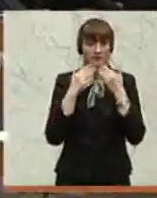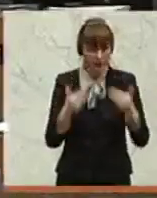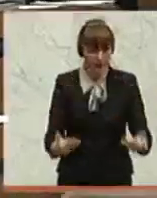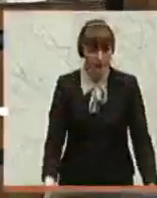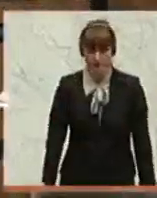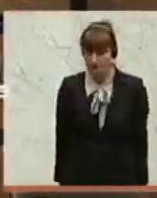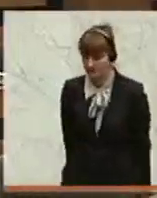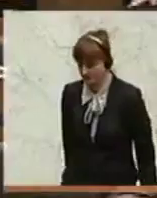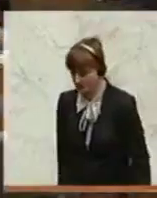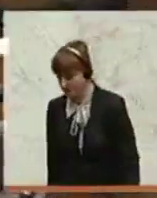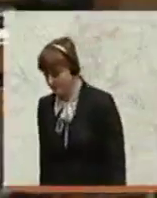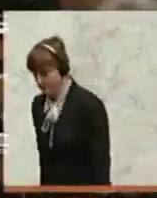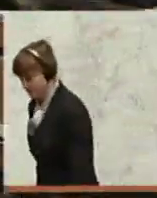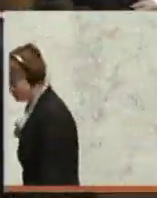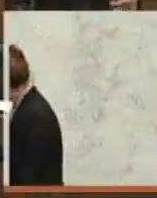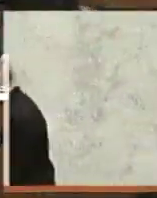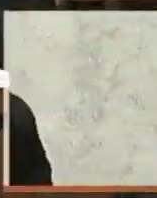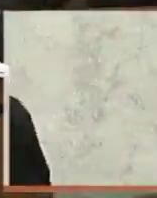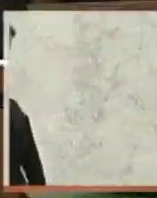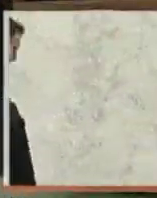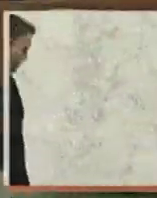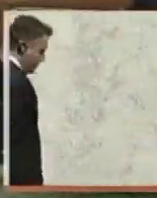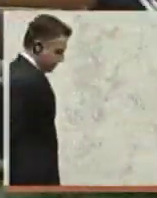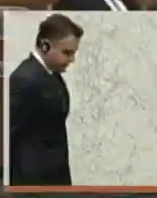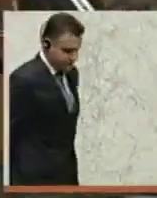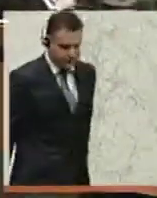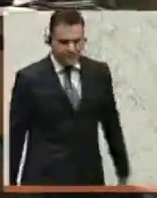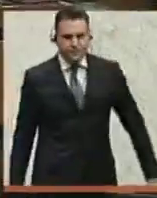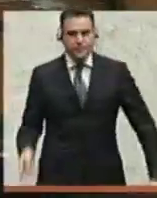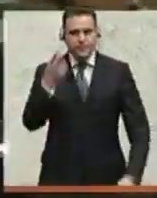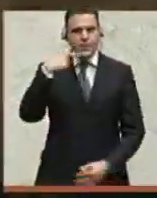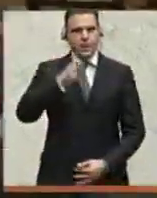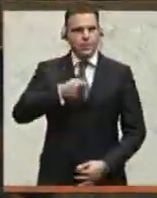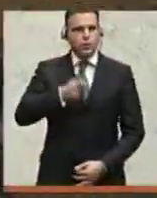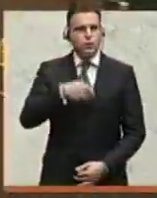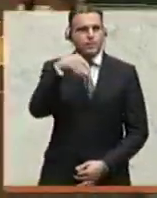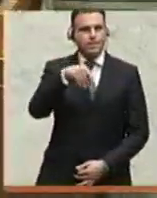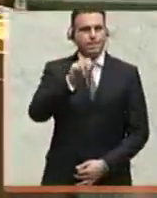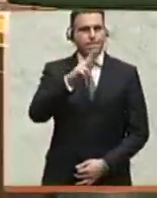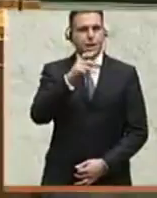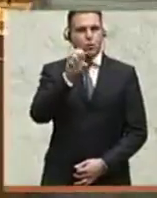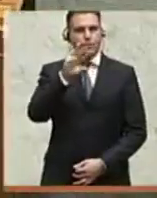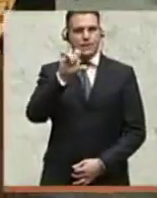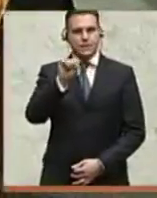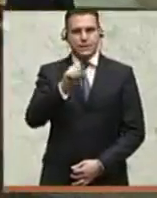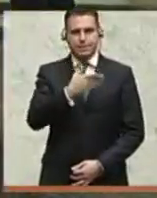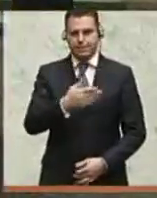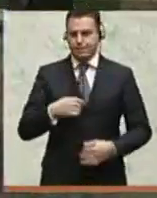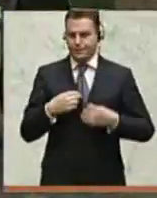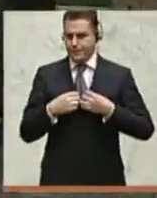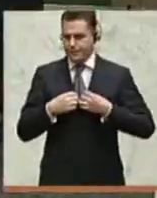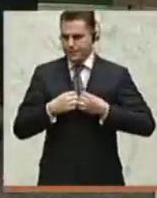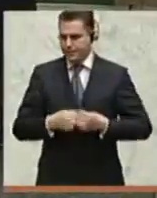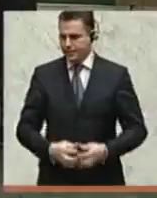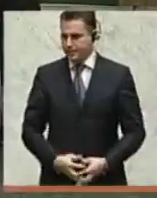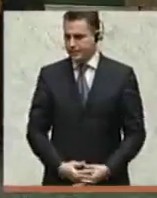Die angesprochene Landesschulinspektorin sei nicht kompetent. Die Aufsichten der Schulverwaltung versagen in diesem Fall die Wurzel des Übels,